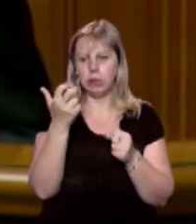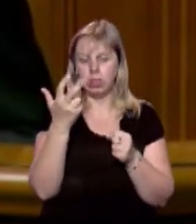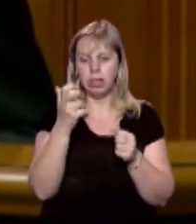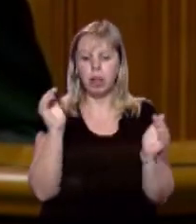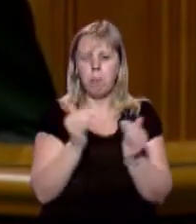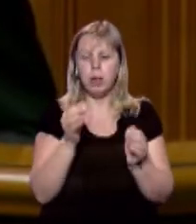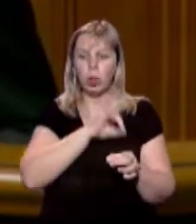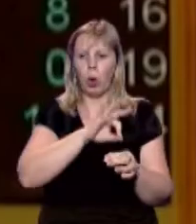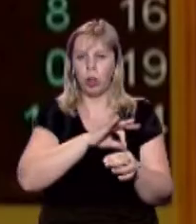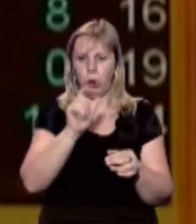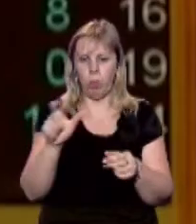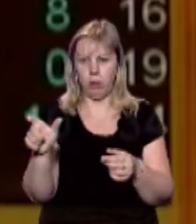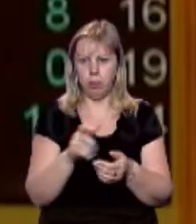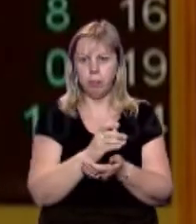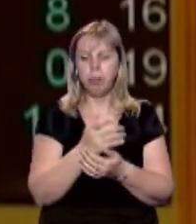мінімум доходів громадян.